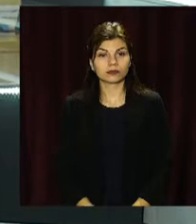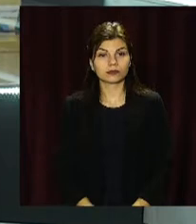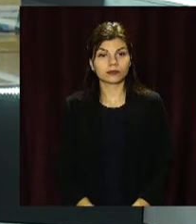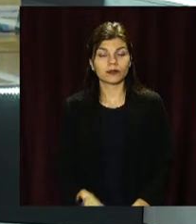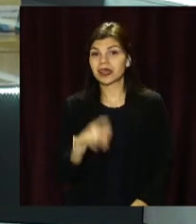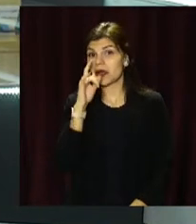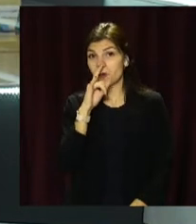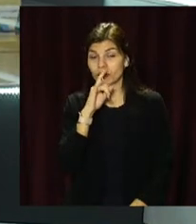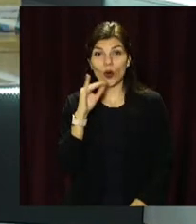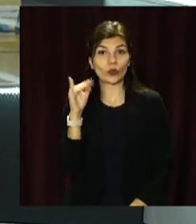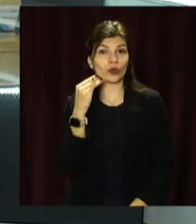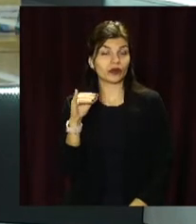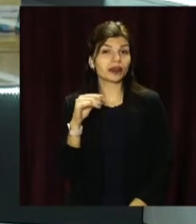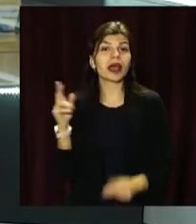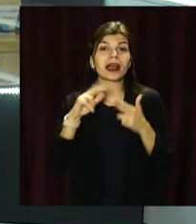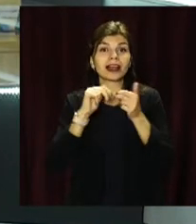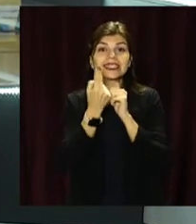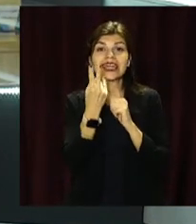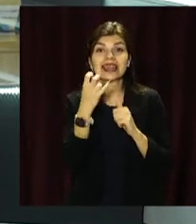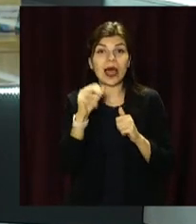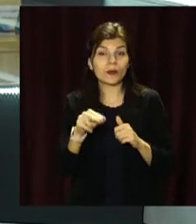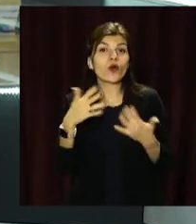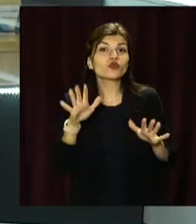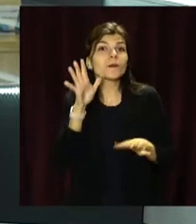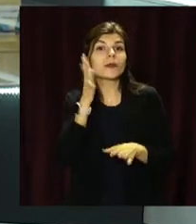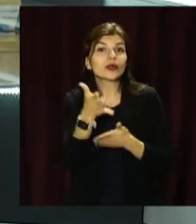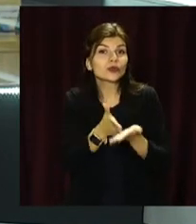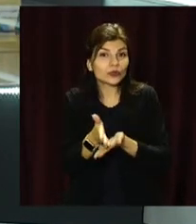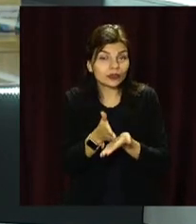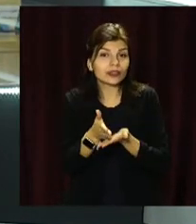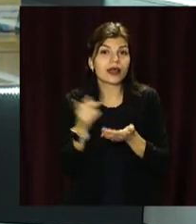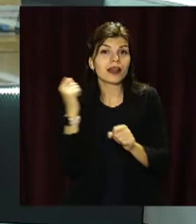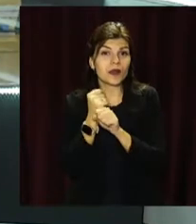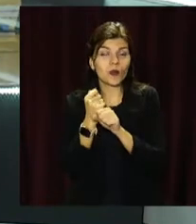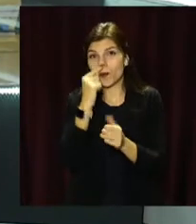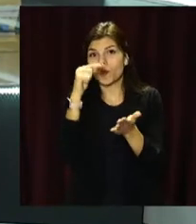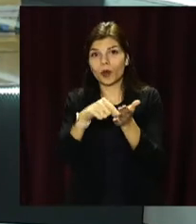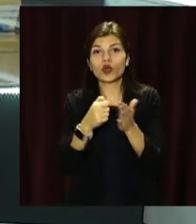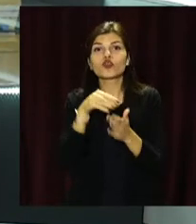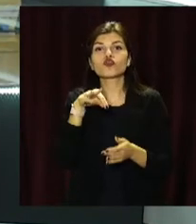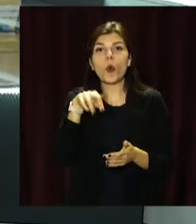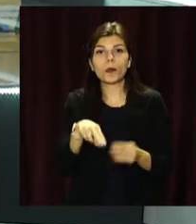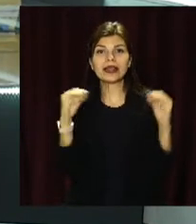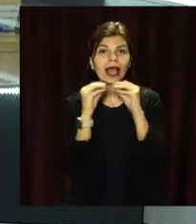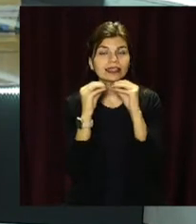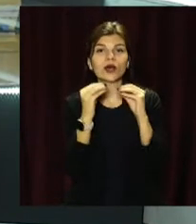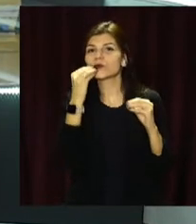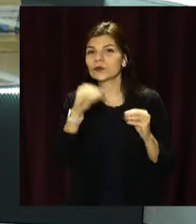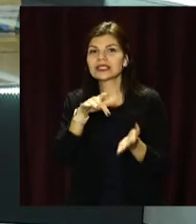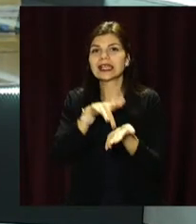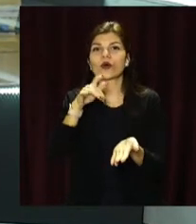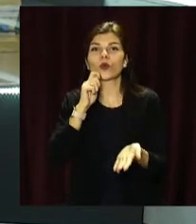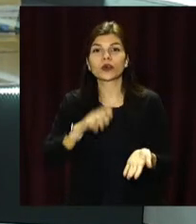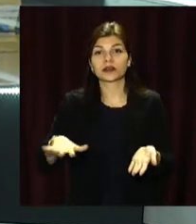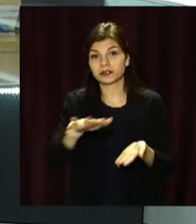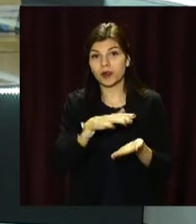Маленький ювілей. Кам'янському ЦНАПу 5 років. За результатами роботи він потрапив до топ-10 кращих центрів України.